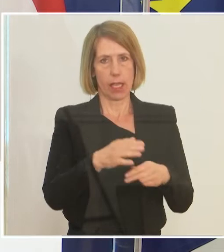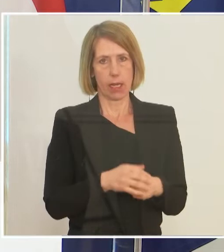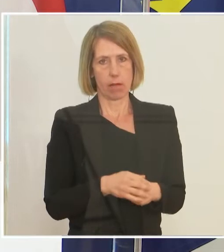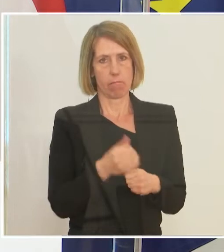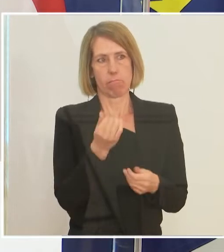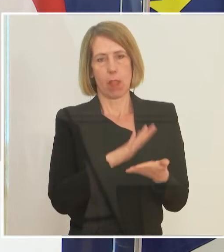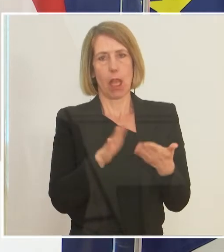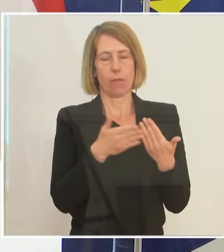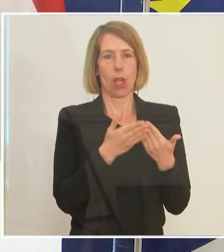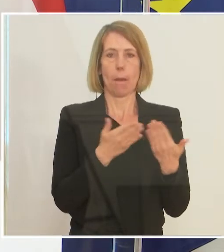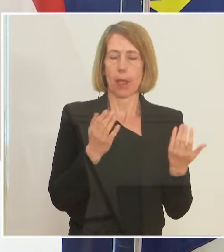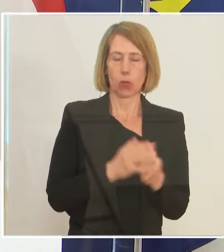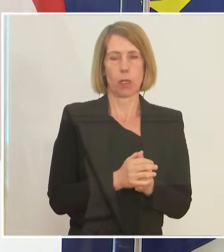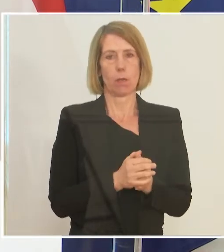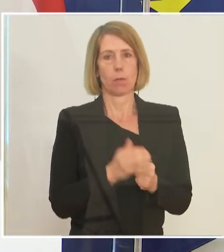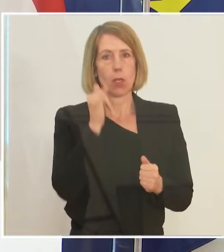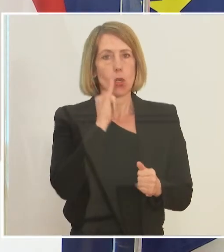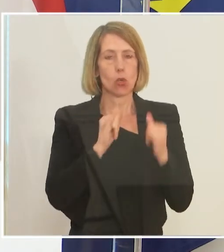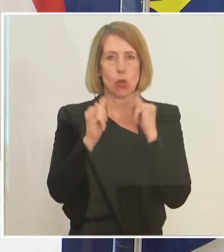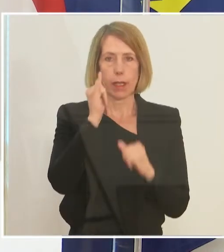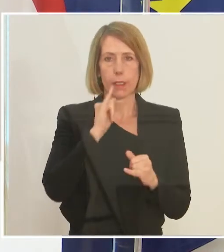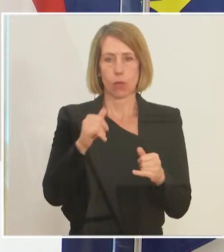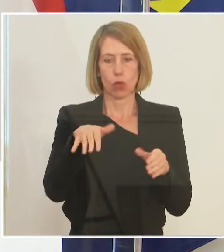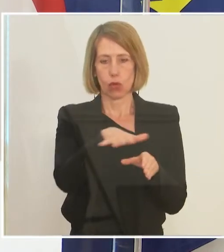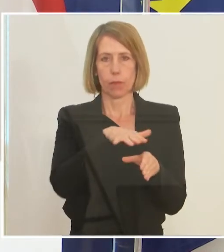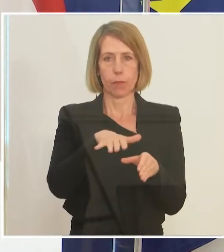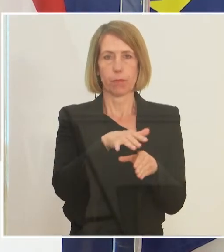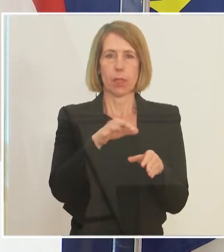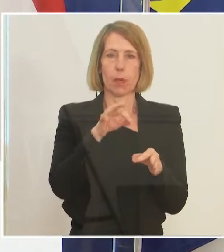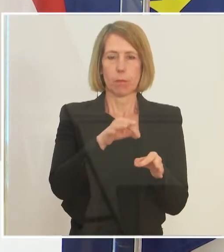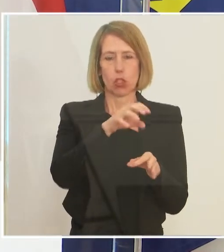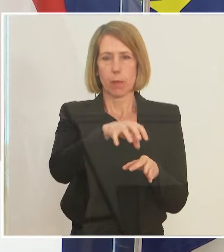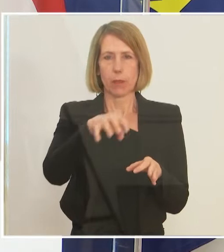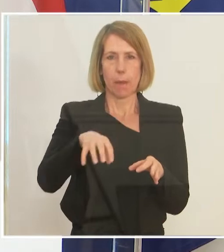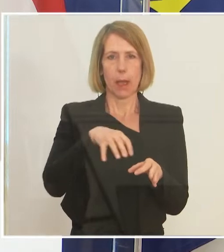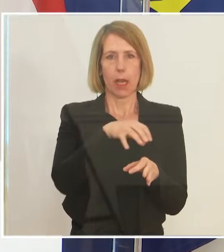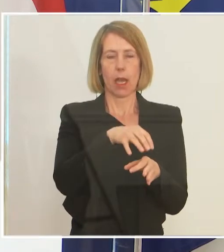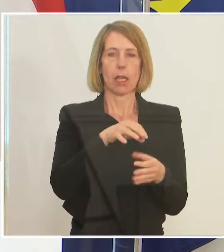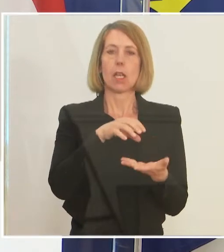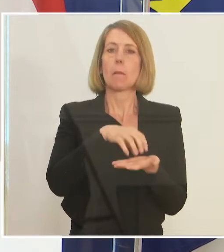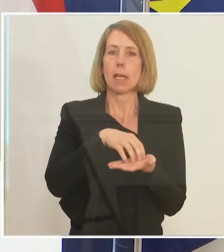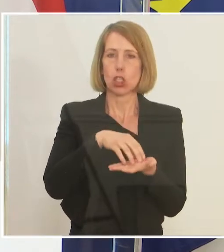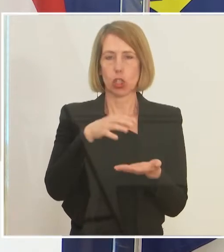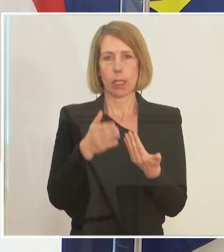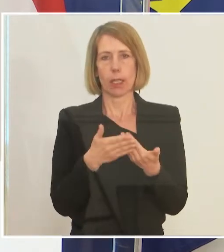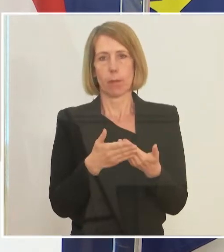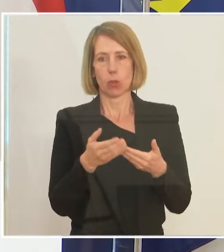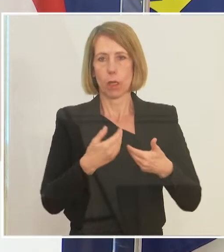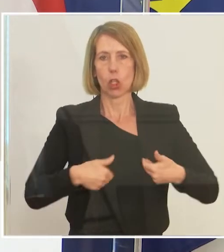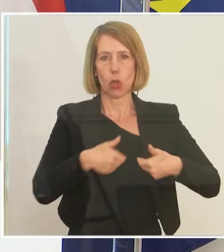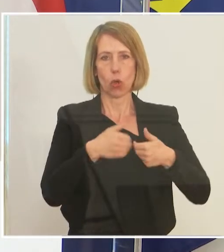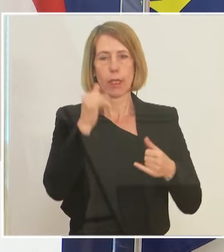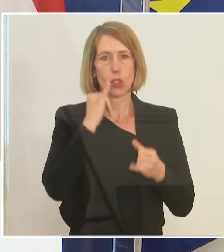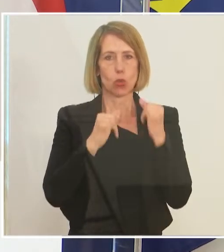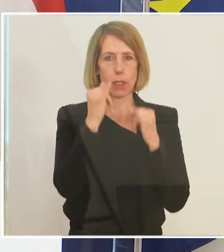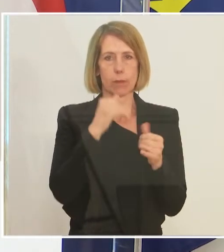Beispiel im Tourismus, wo vielleicht in gewissen Bereichen in den Städten beim Kongresstourismus noch